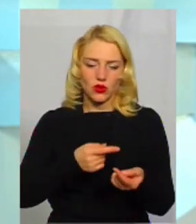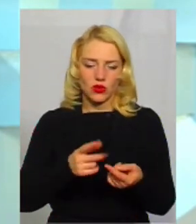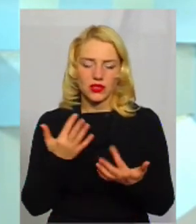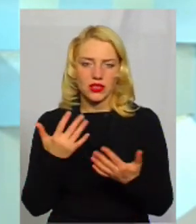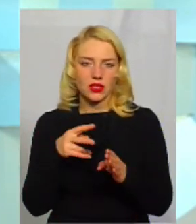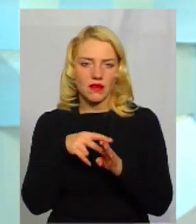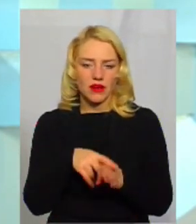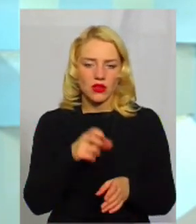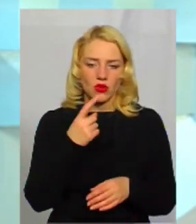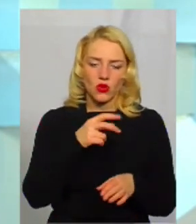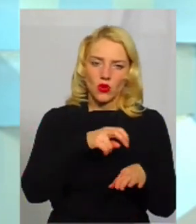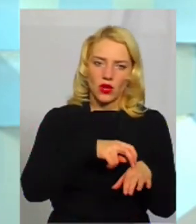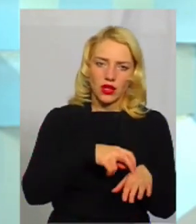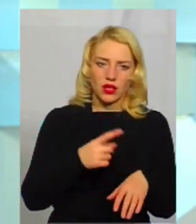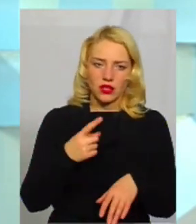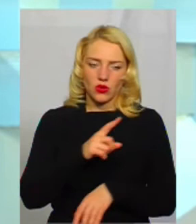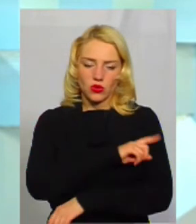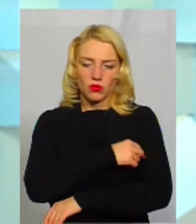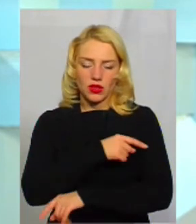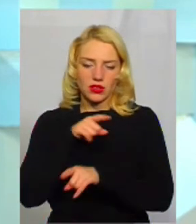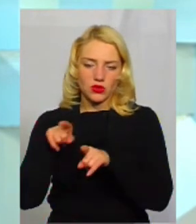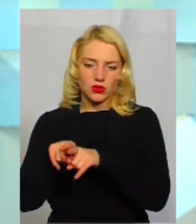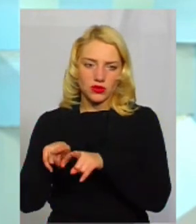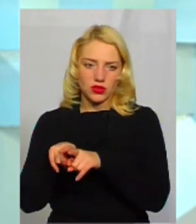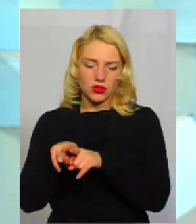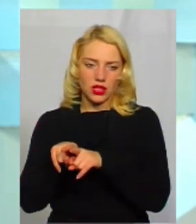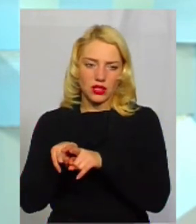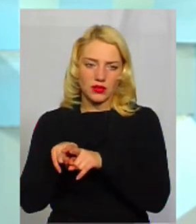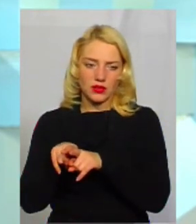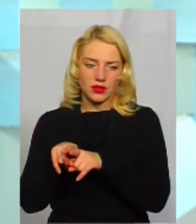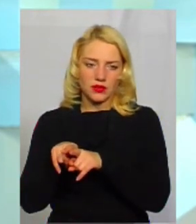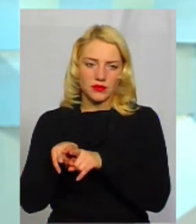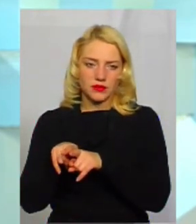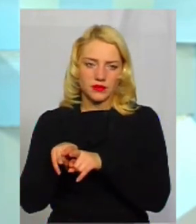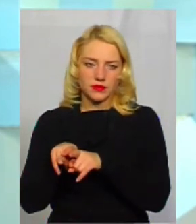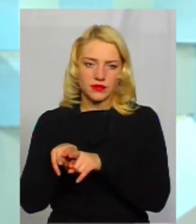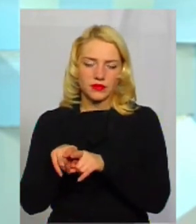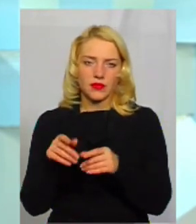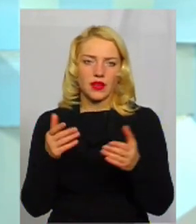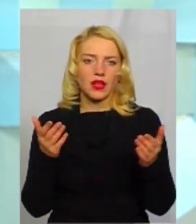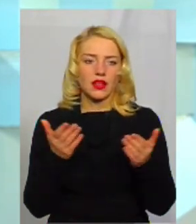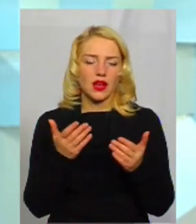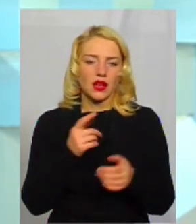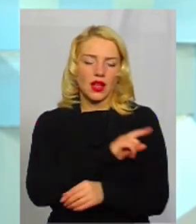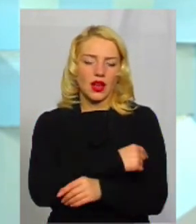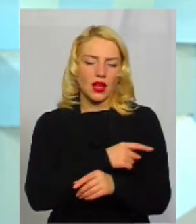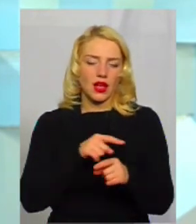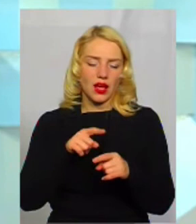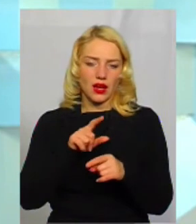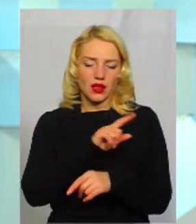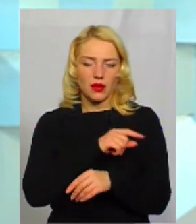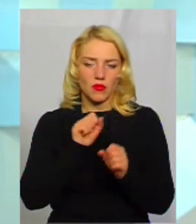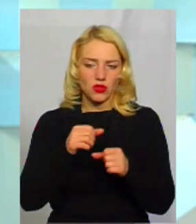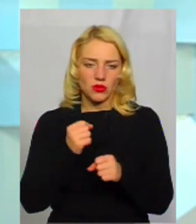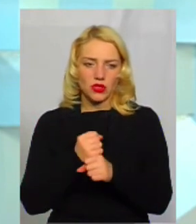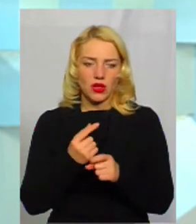лікара на одну медичну сестру. По таких 44 золичних одиниці визначили, яка лікарня може працювати. Но основне